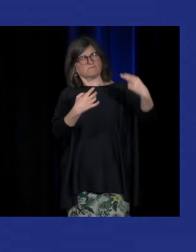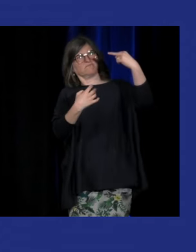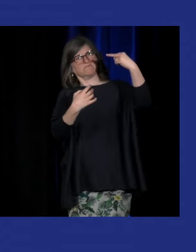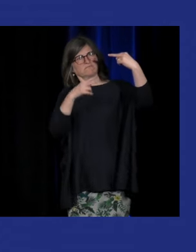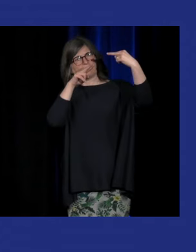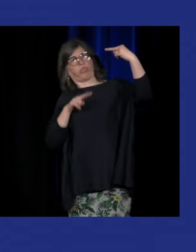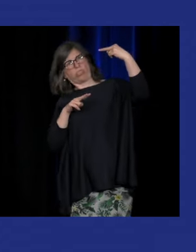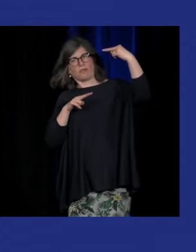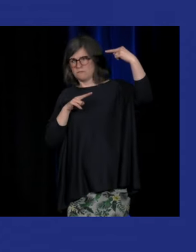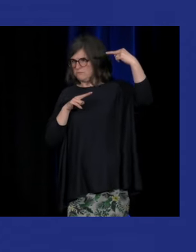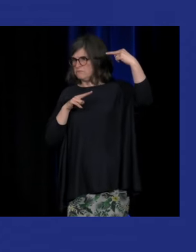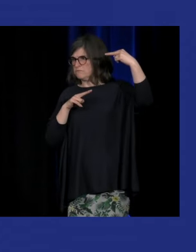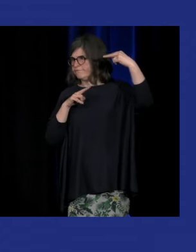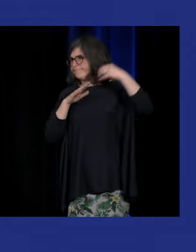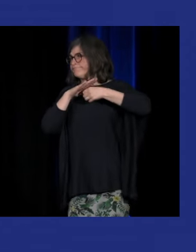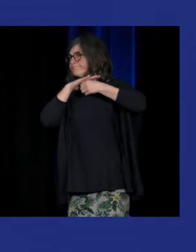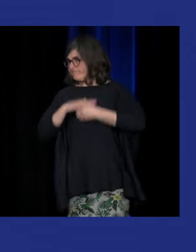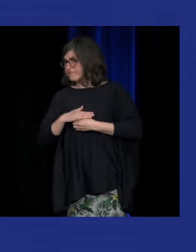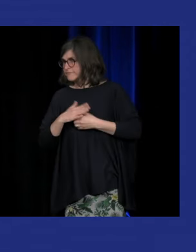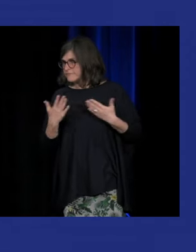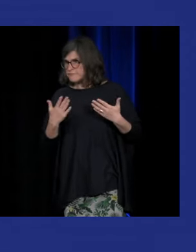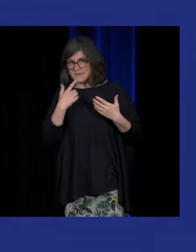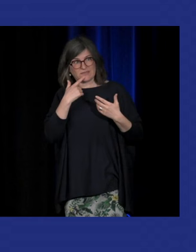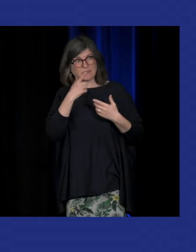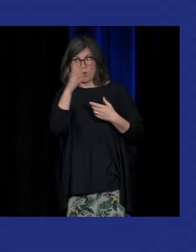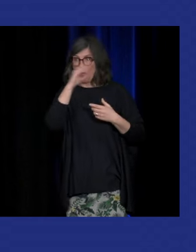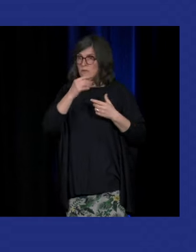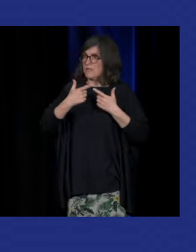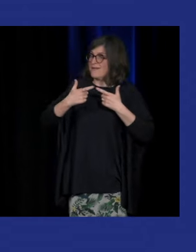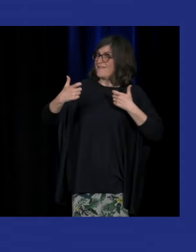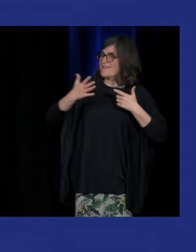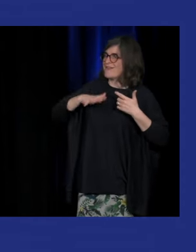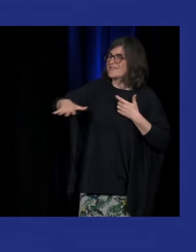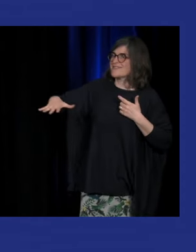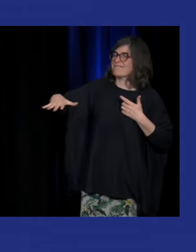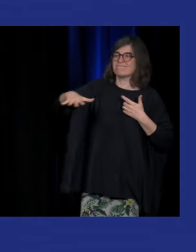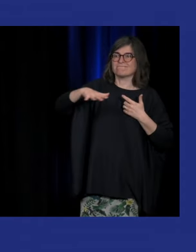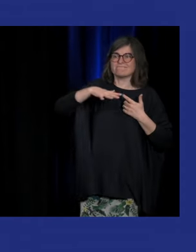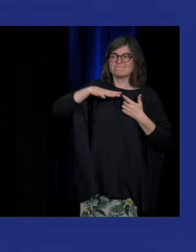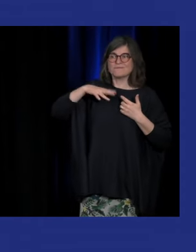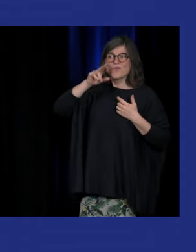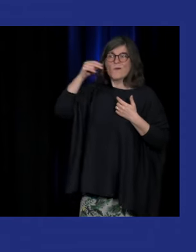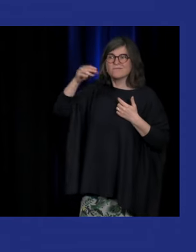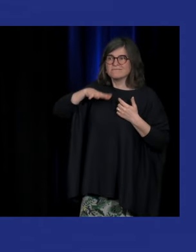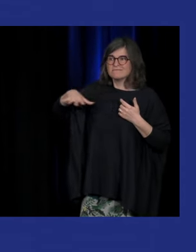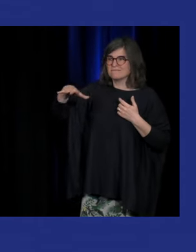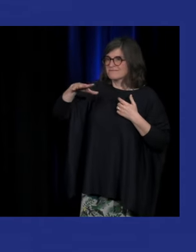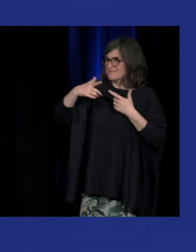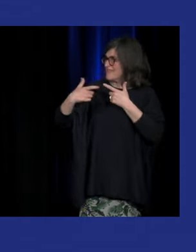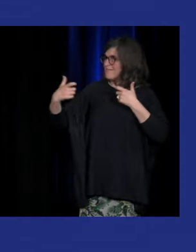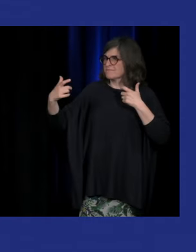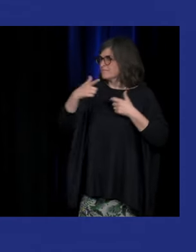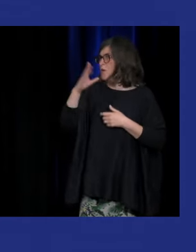et qui ne prennent pas en compte toute la diversité des fonctionnements humains et